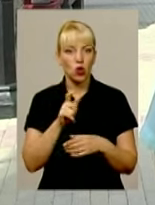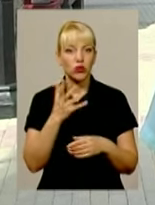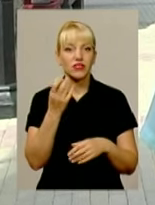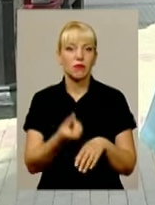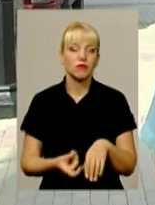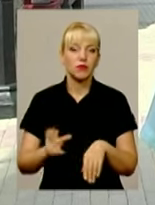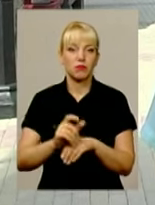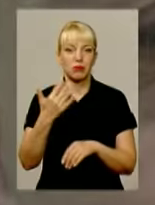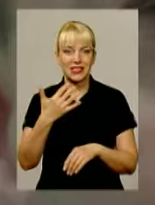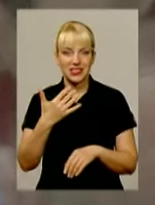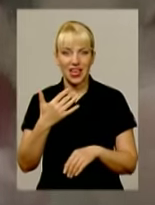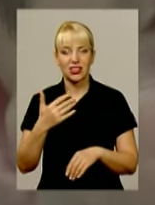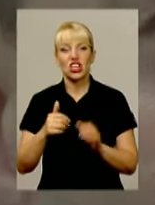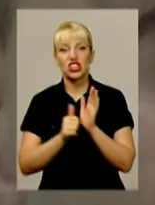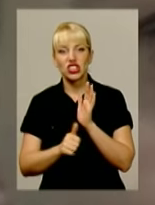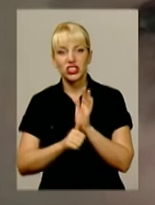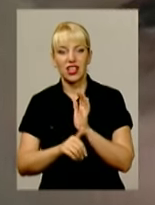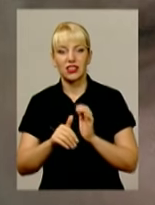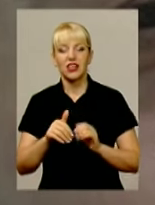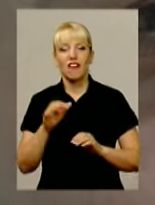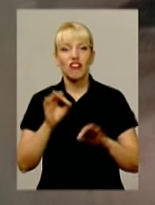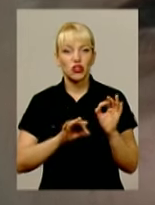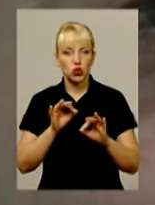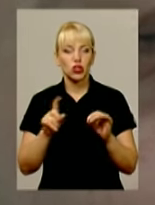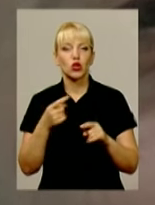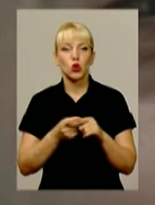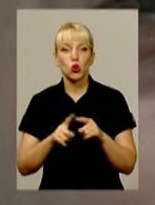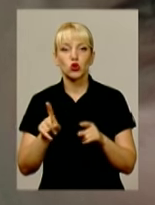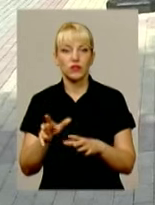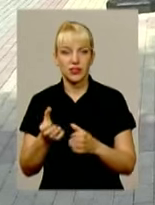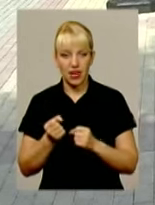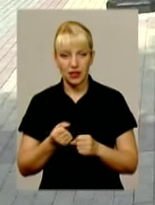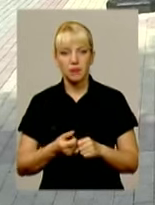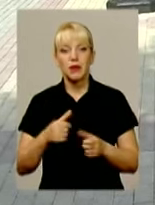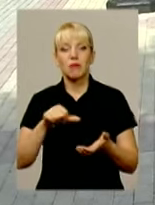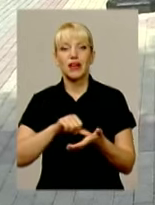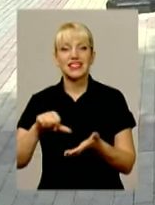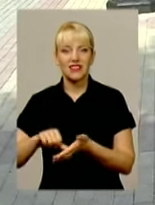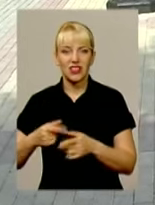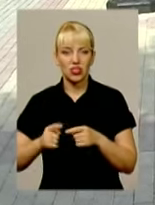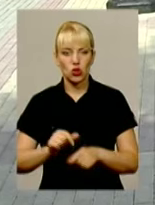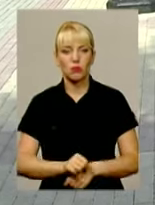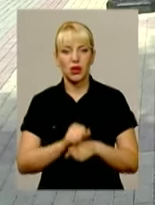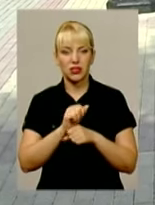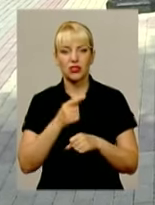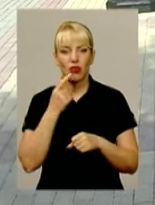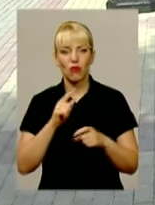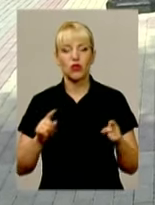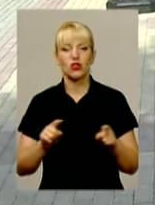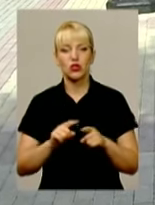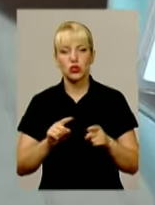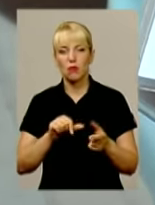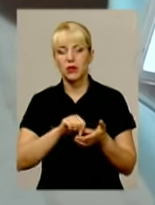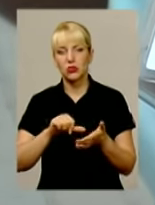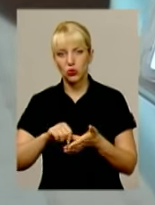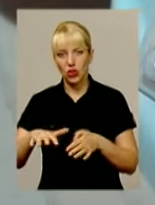% того, що вони взяли. Представники кредитного майдану наголошують, Теофіпольська справа лише перша, у якій вони брали участь. Присутність